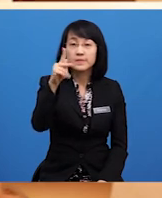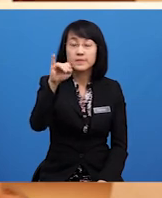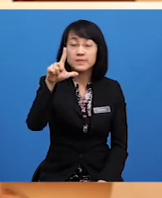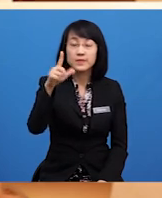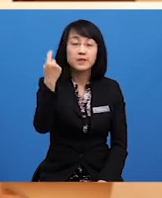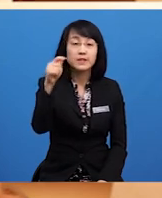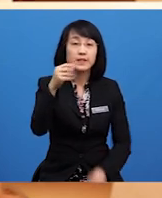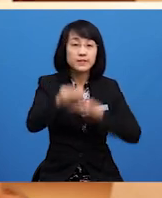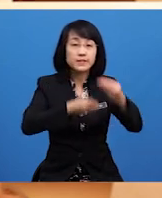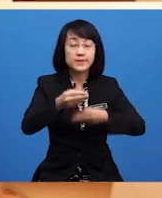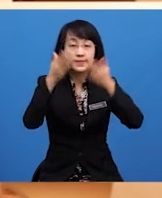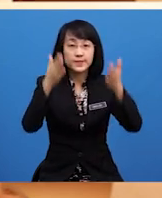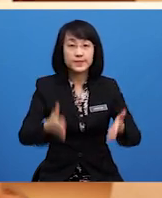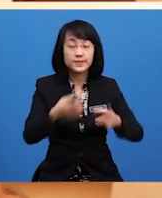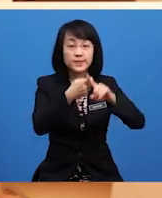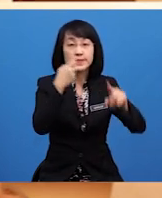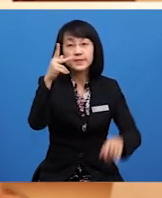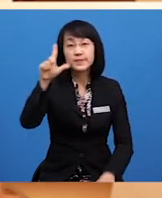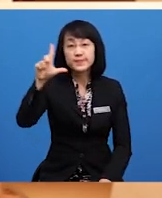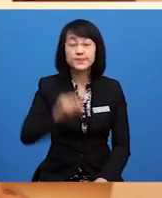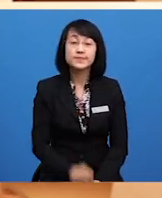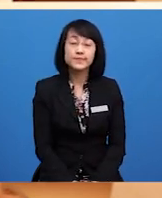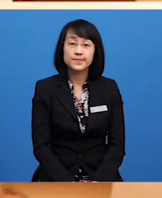Saudara Besar dari Kuala Lumpur